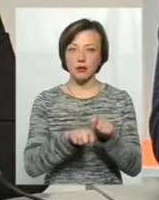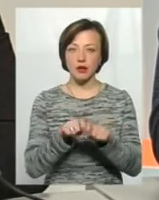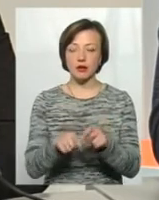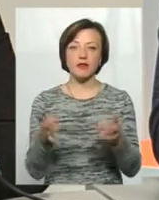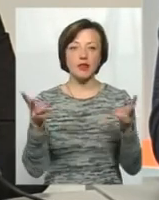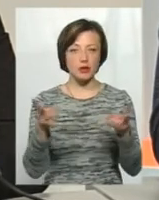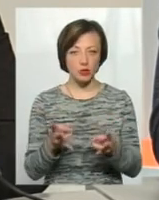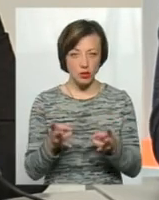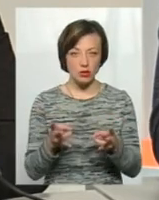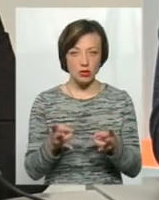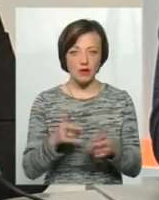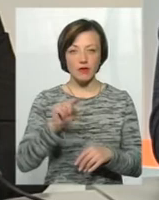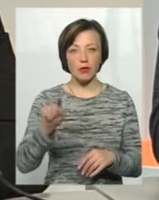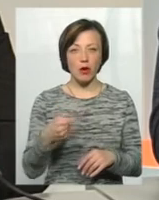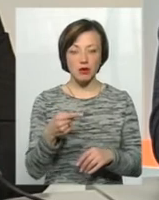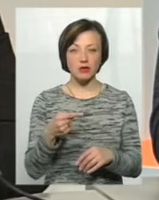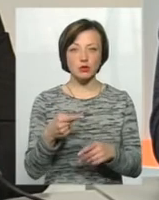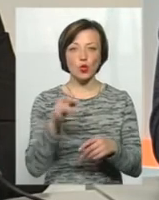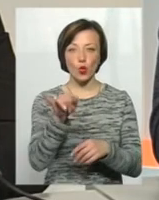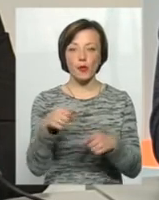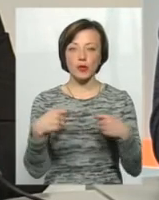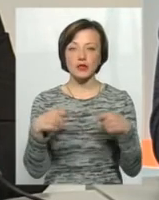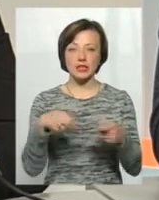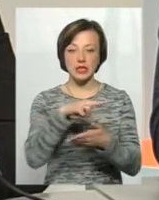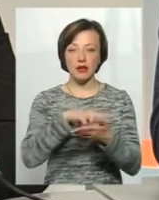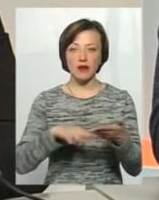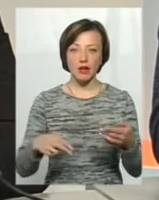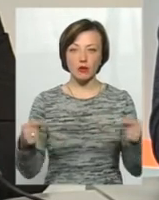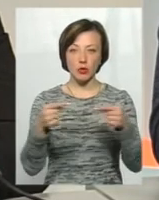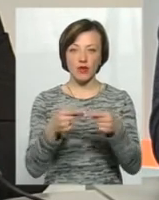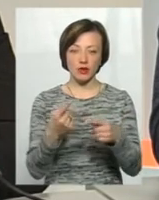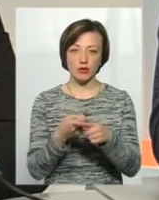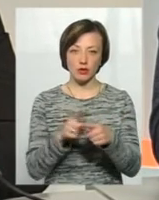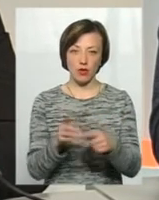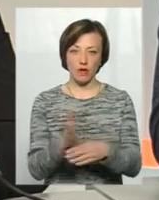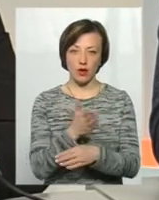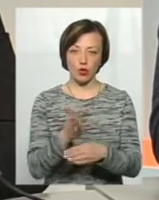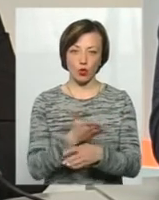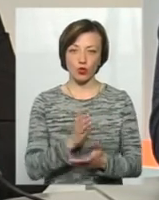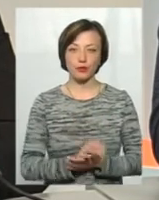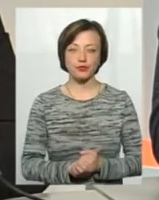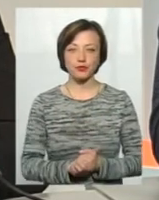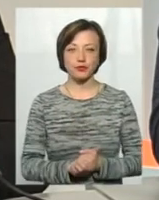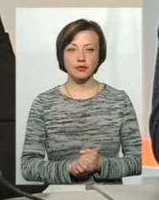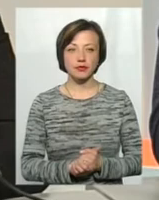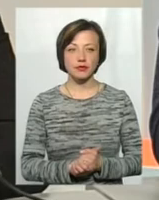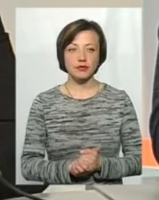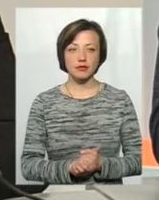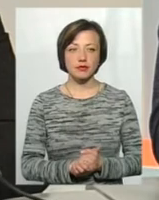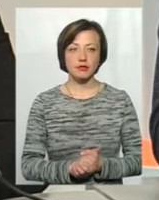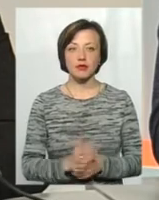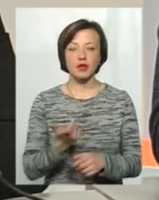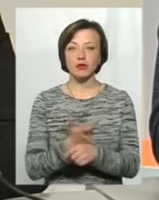Необхідно вимагати у продавця сертифікат відповідності даного виробу. Тут, скажімо,